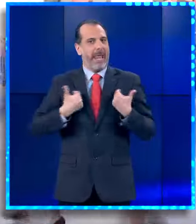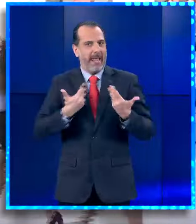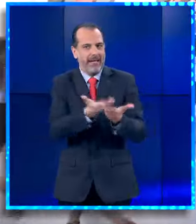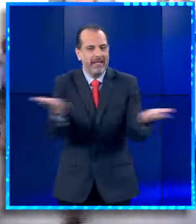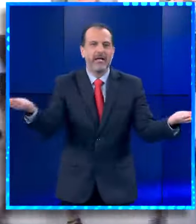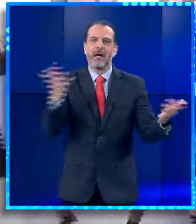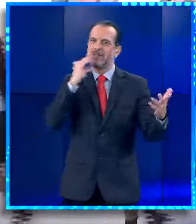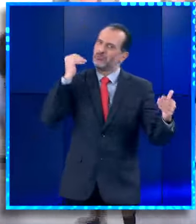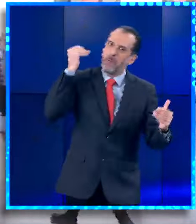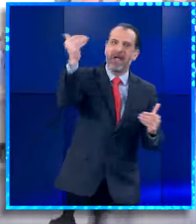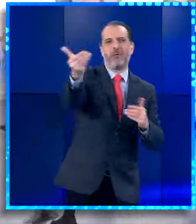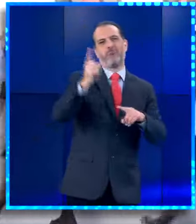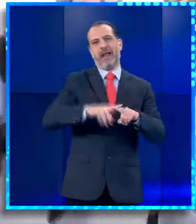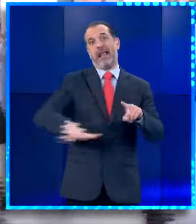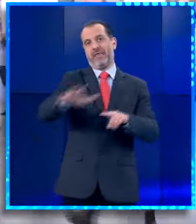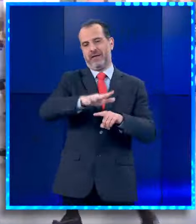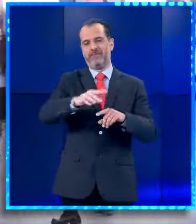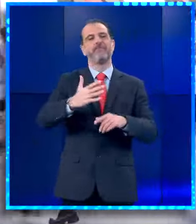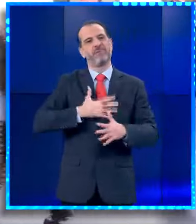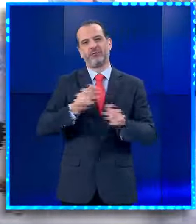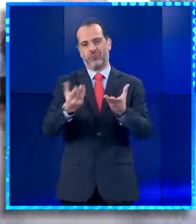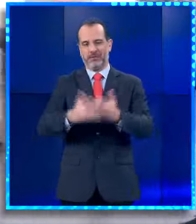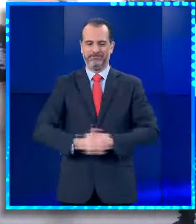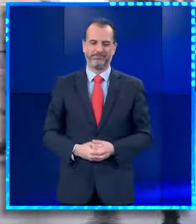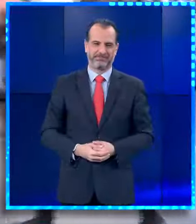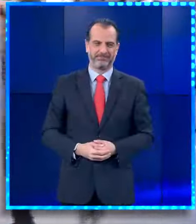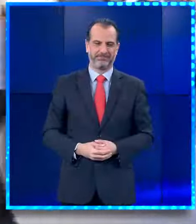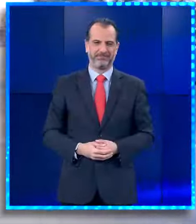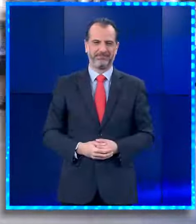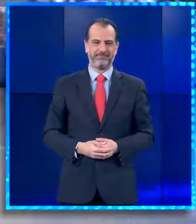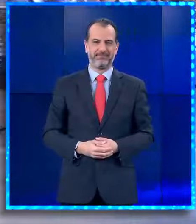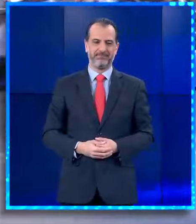παιδιά μας είναι η επόμενη Ελλάδα το μέλλον μας. Άννα. Ευχαριστούμε, Ραλιό.